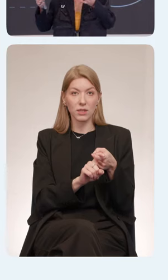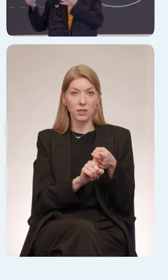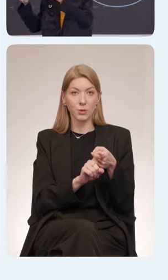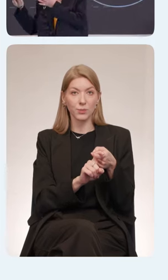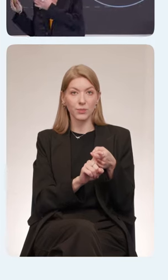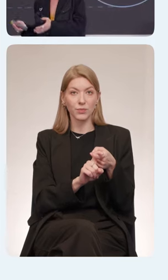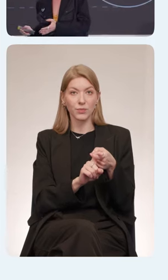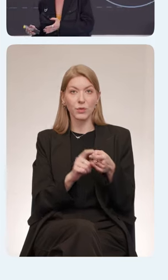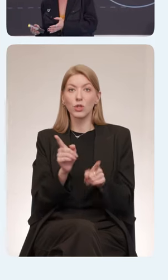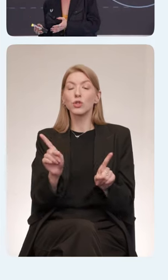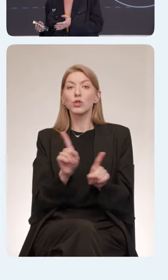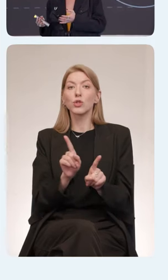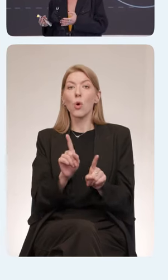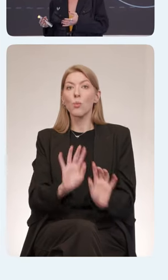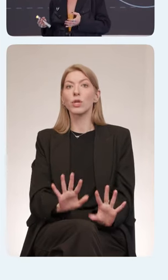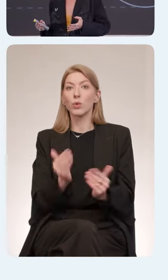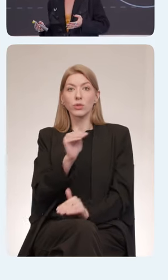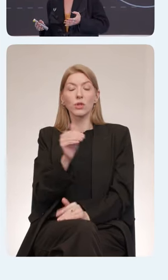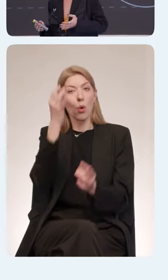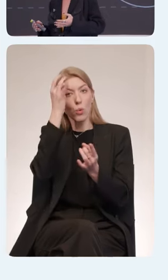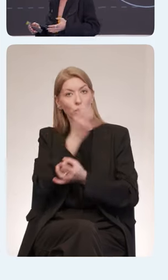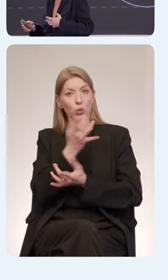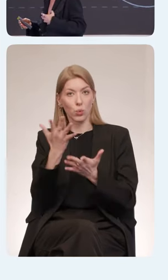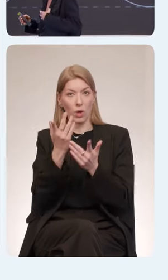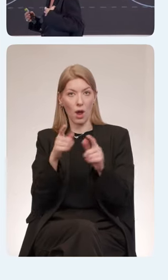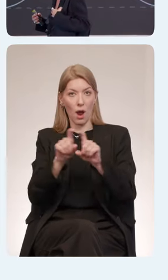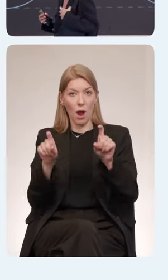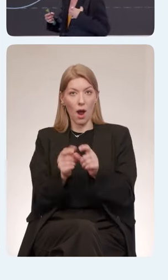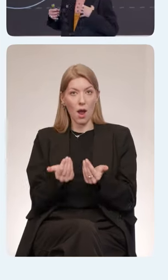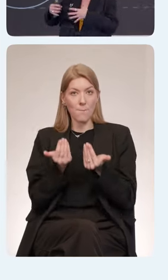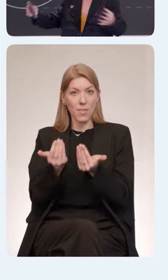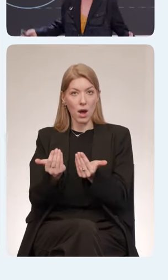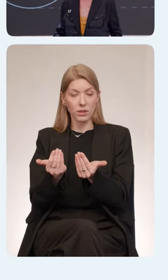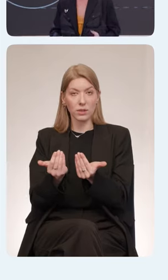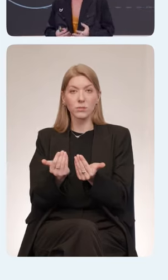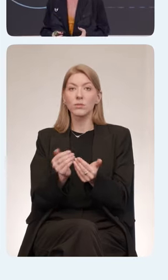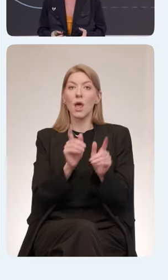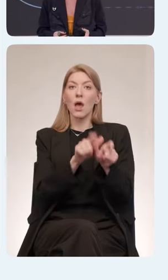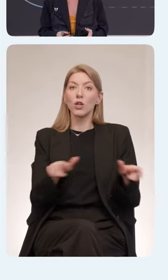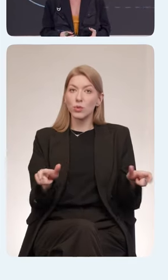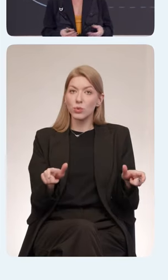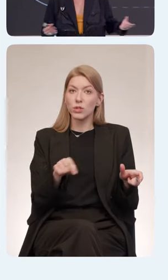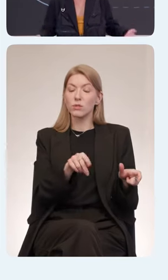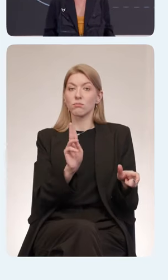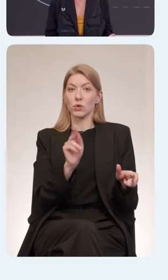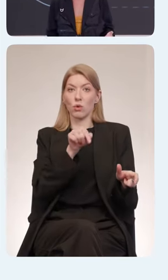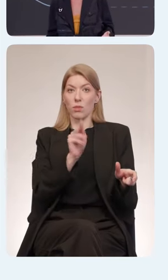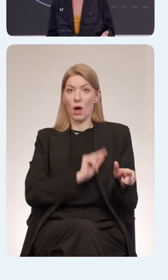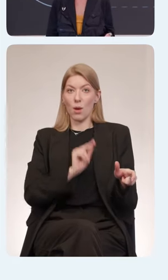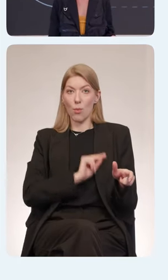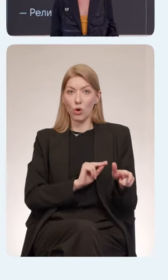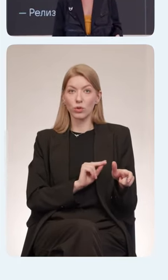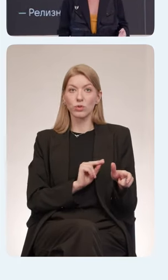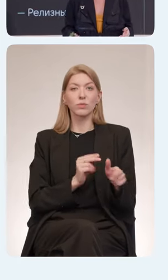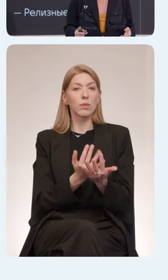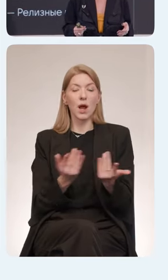происходит на уровне культуры компаний, состоит из того, что происходит на уровне людей, которые работают в компании, в том числе кадровых политик